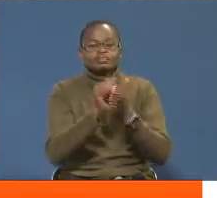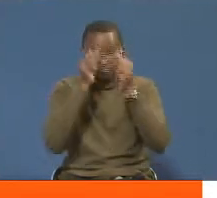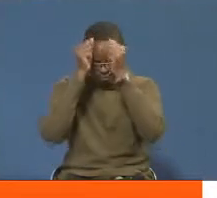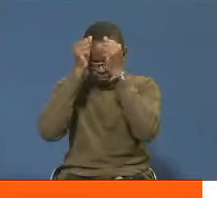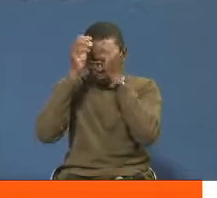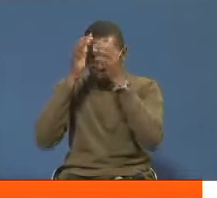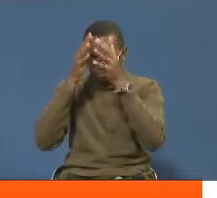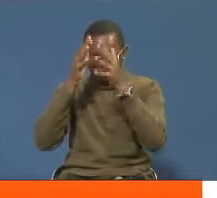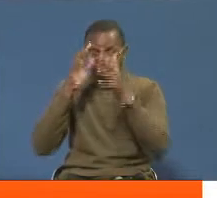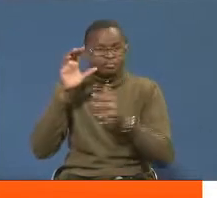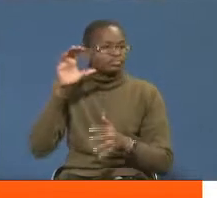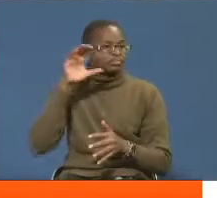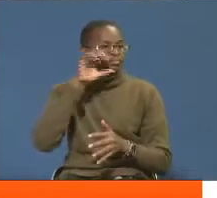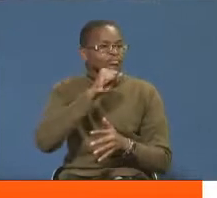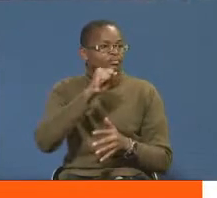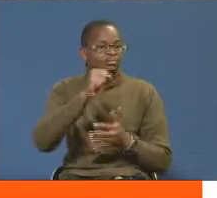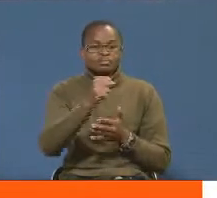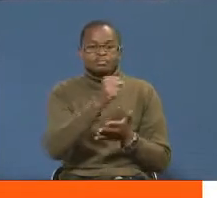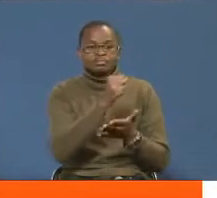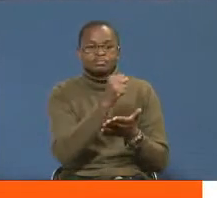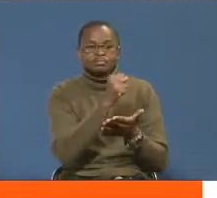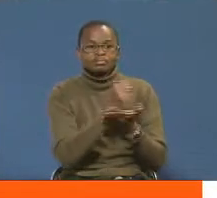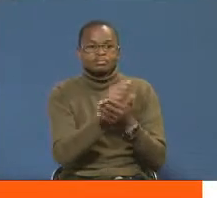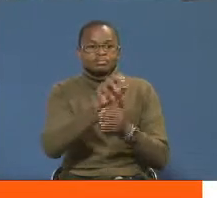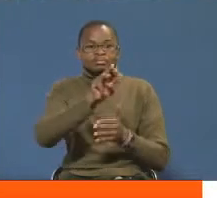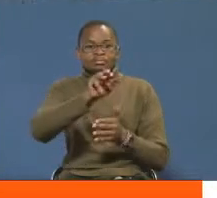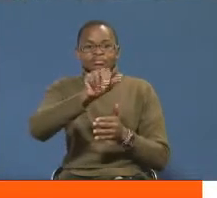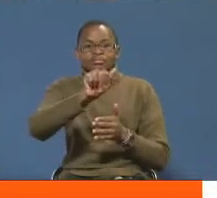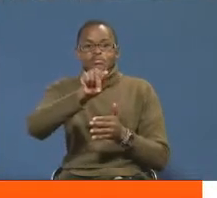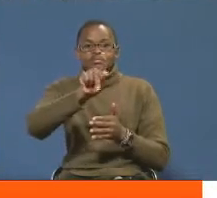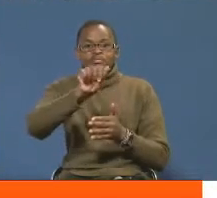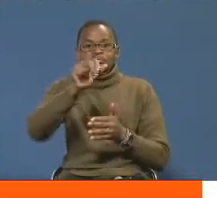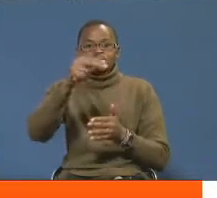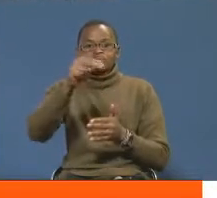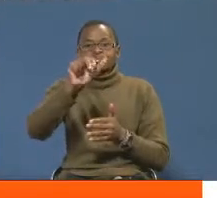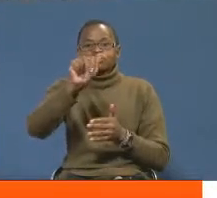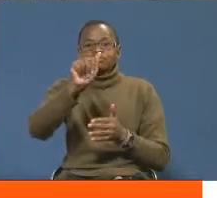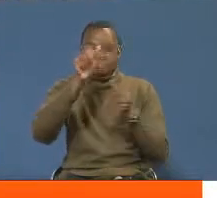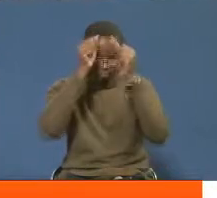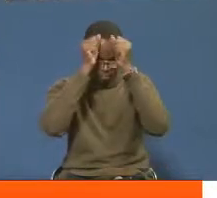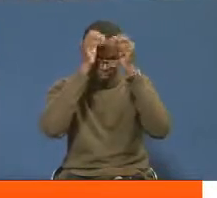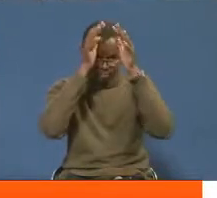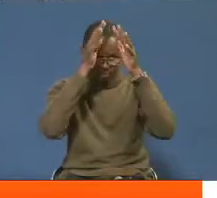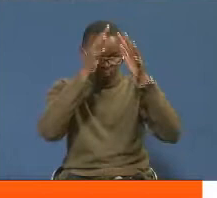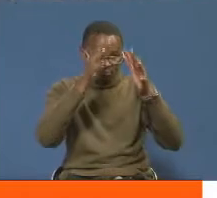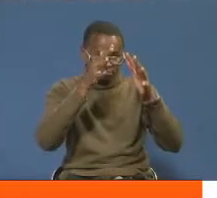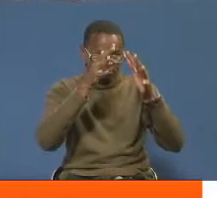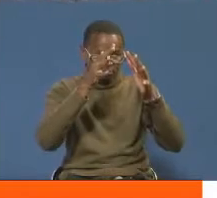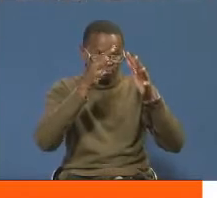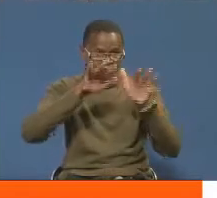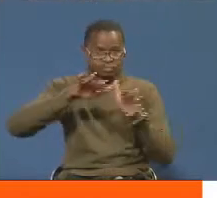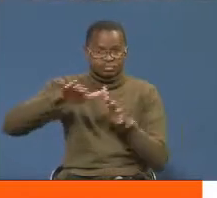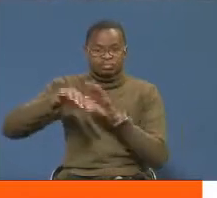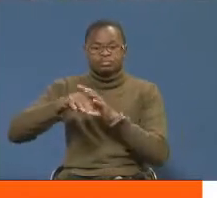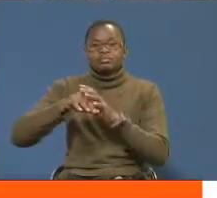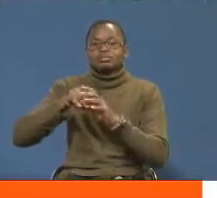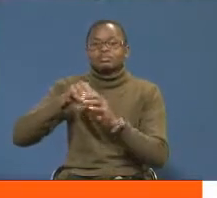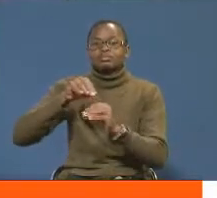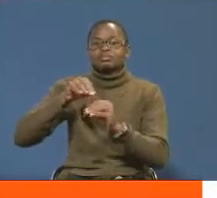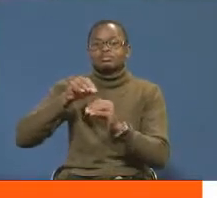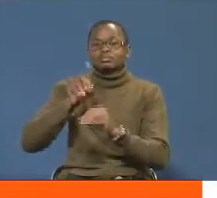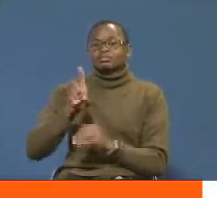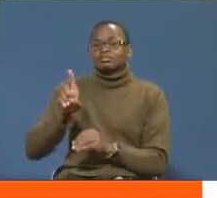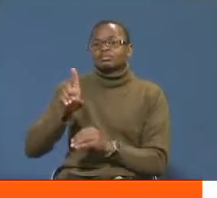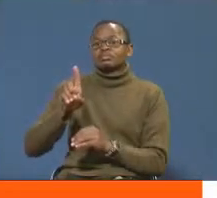wanafunzi waliokosa kusajiliwa, magoha mesistiza kuwa hakuna mwanafunzi ataka ya achuainje. Kwa